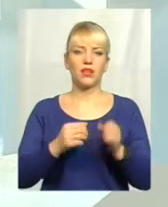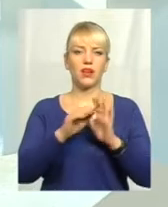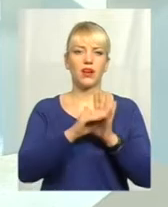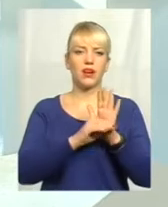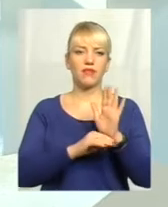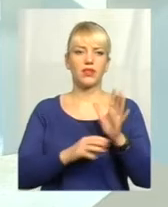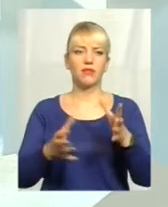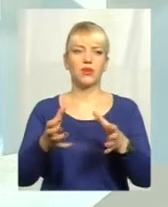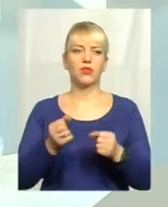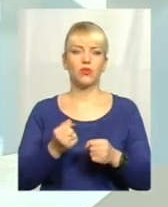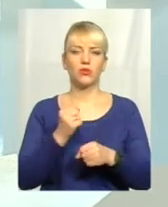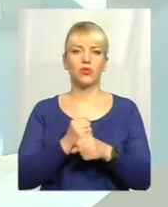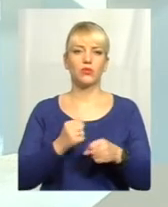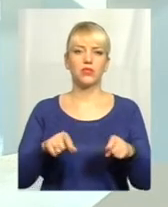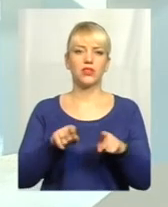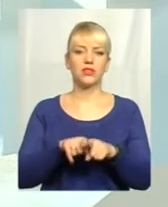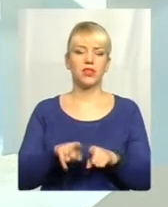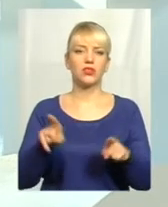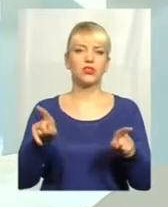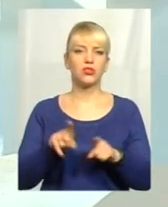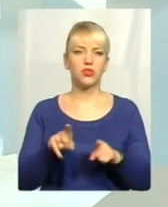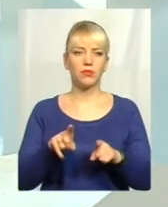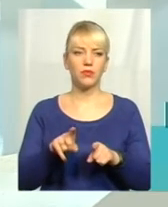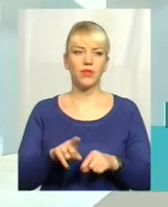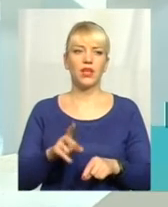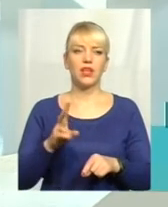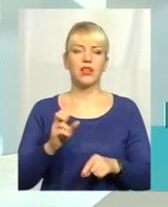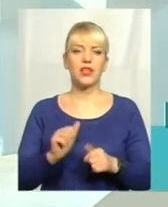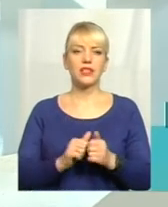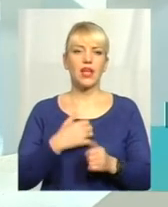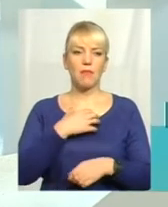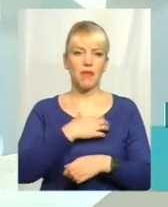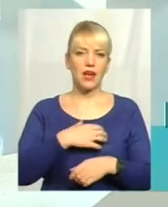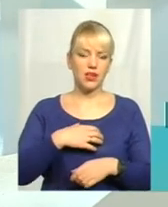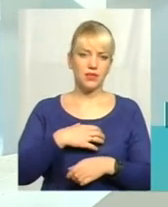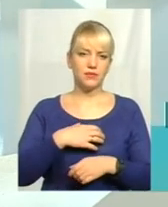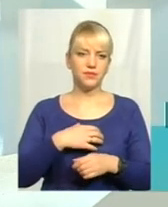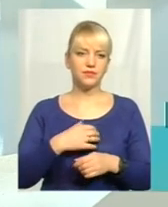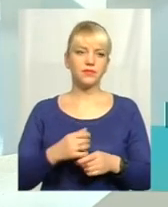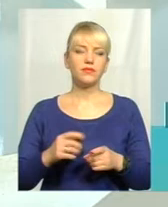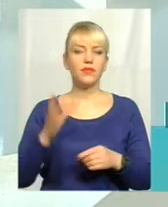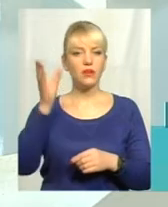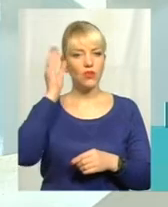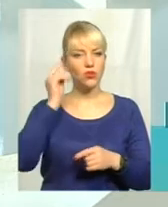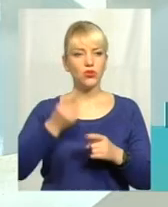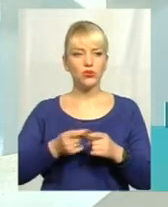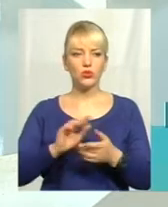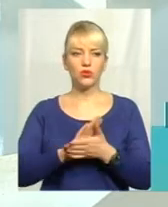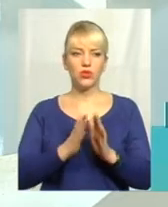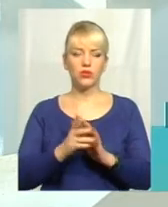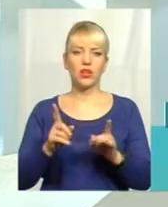прийому і роблюється таким чином для того, щоб насамперед, приховуючи та ситуація, яка буде,